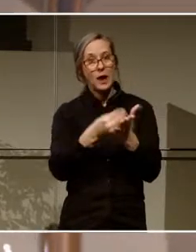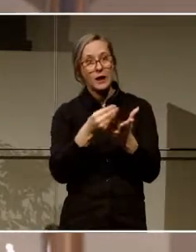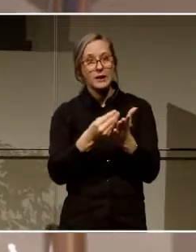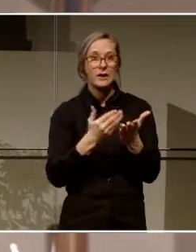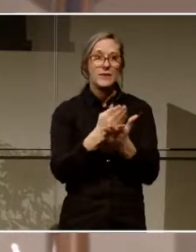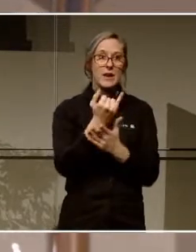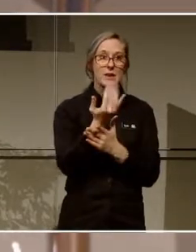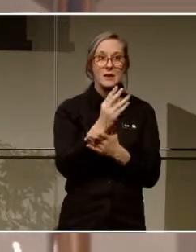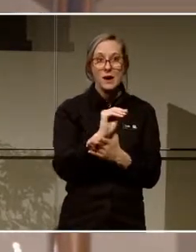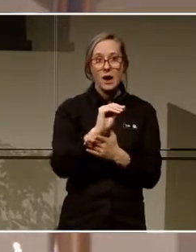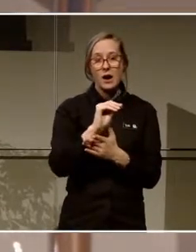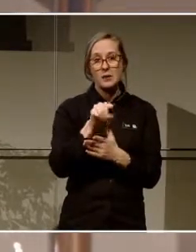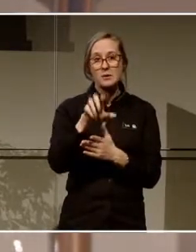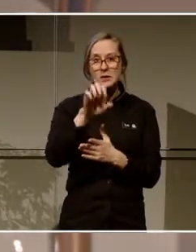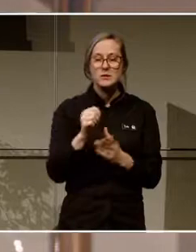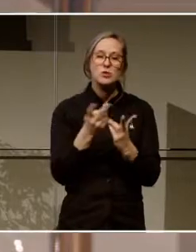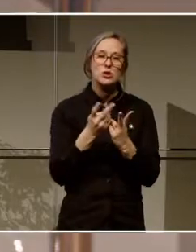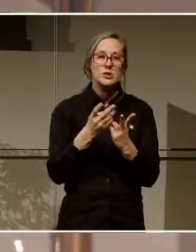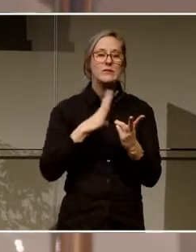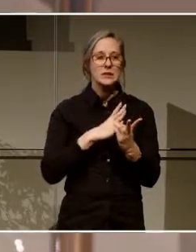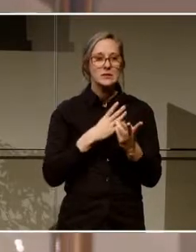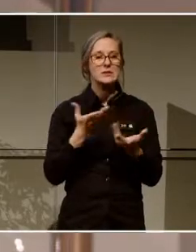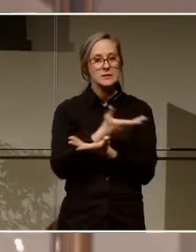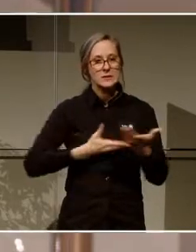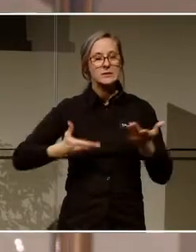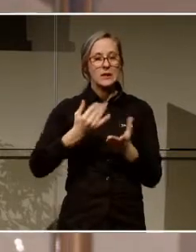Så det finns ju samverkan inom kommunerna också.